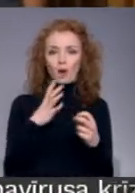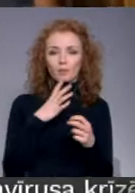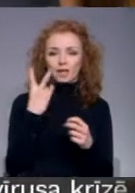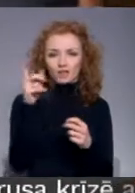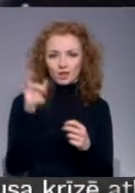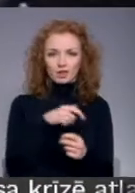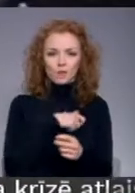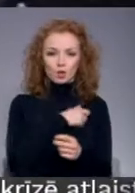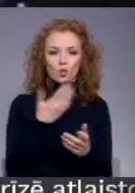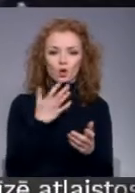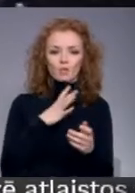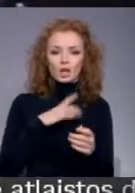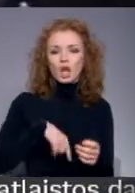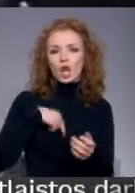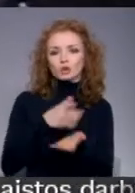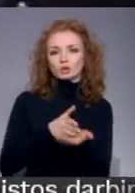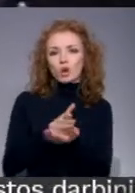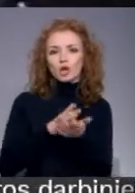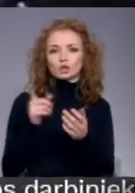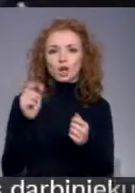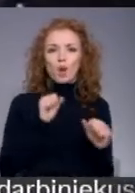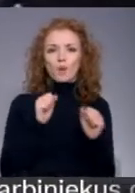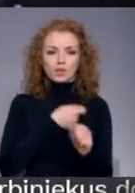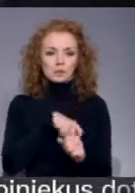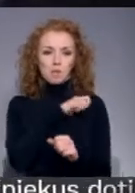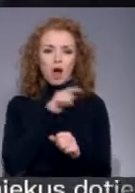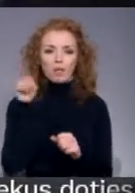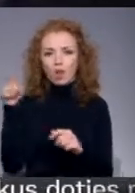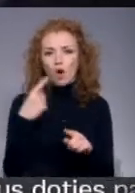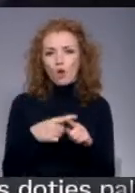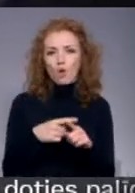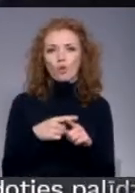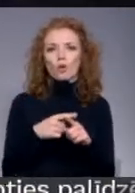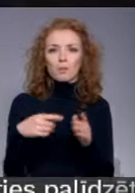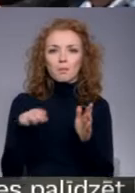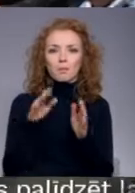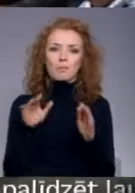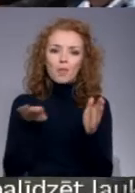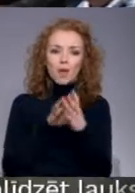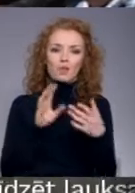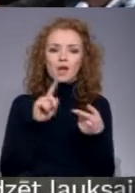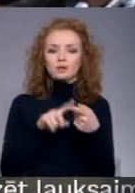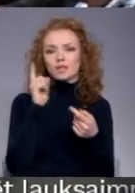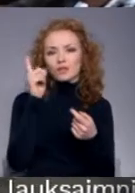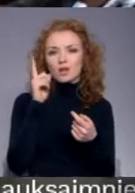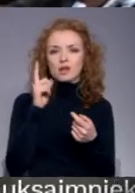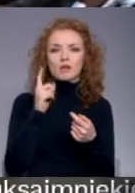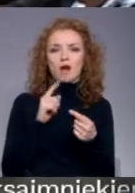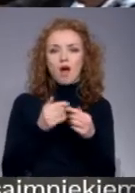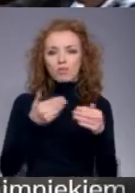ilgi atradās jūkstošā komandējumā Spānijā, un domas sēdēs piedalījās attālināt, pret ko kategoriski iebilda